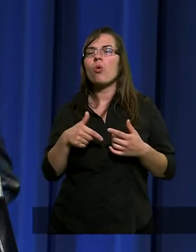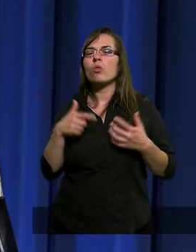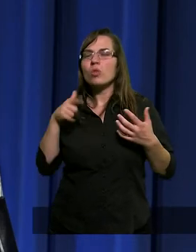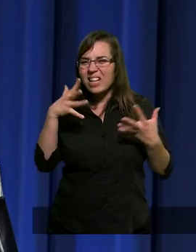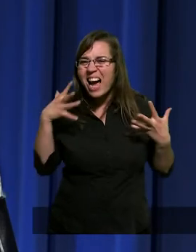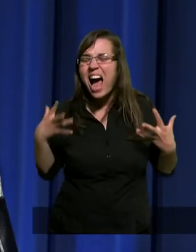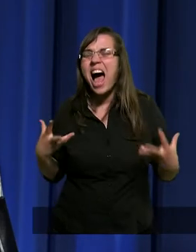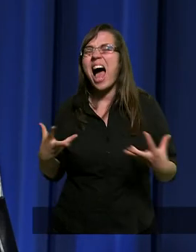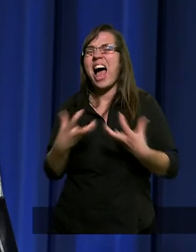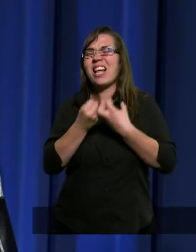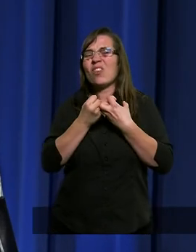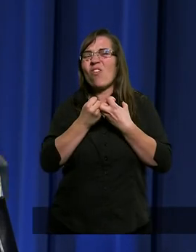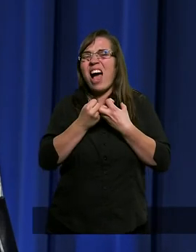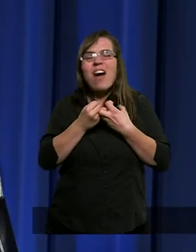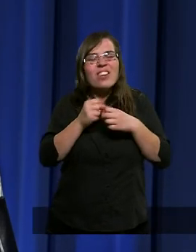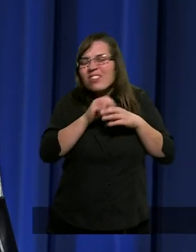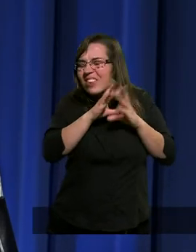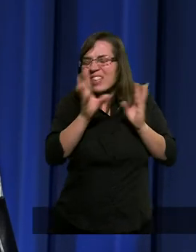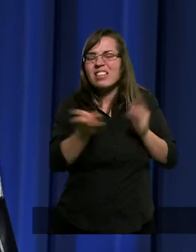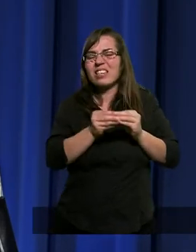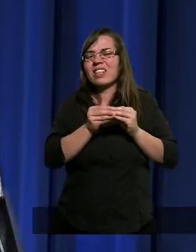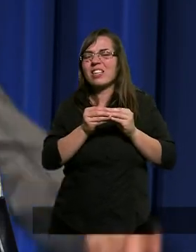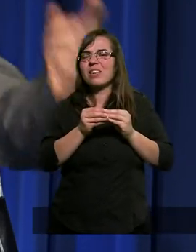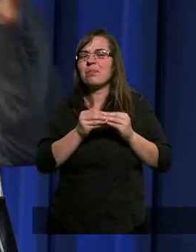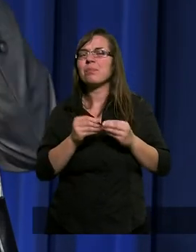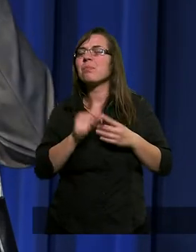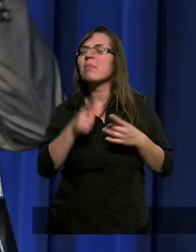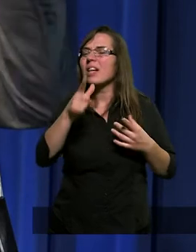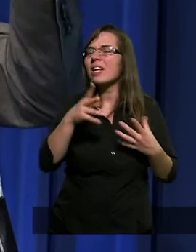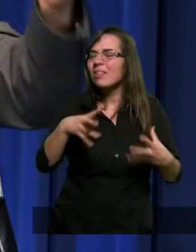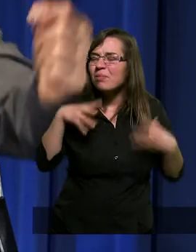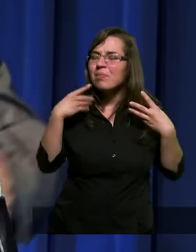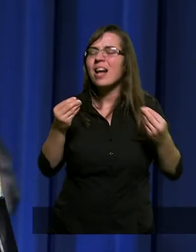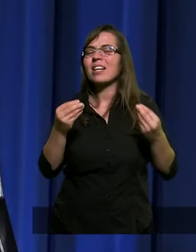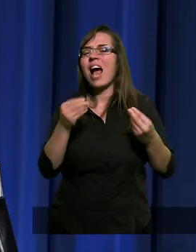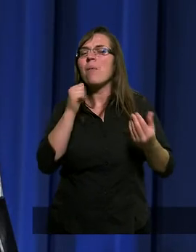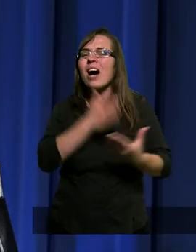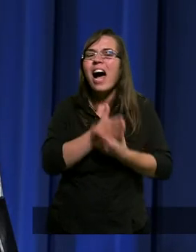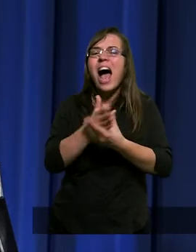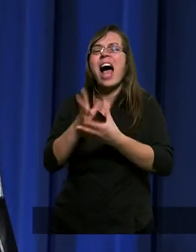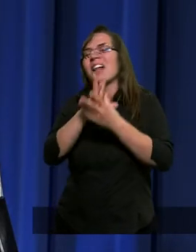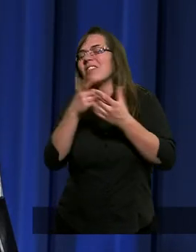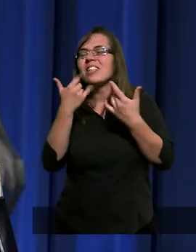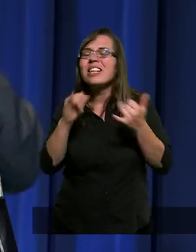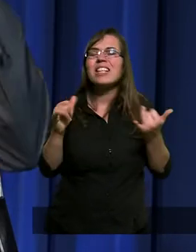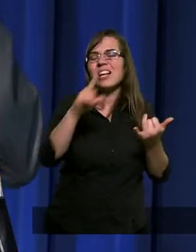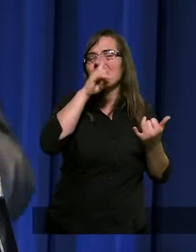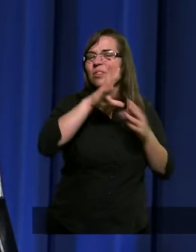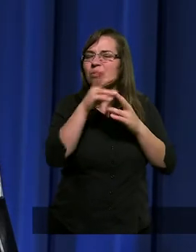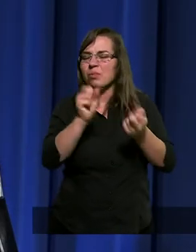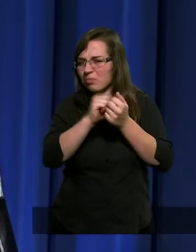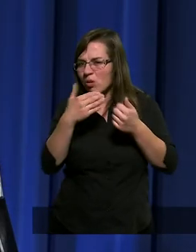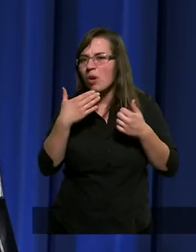ratowałeś się ziemi. Jedynie krople rosy z palm i cedr